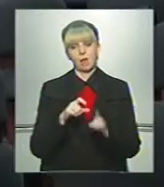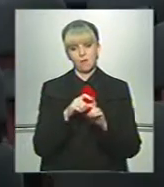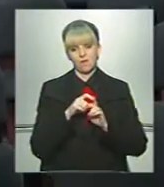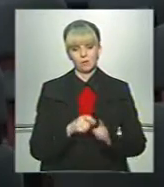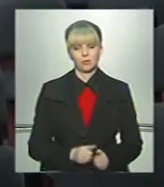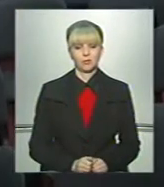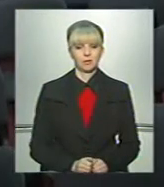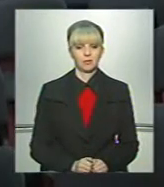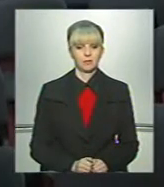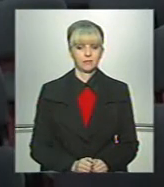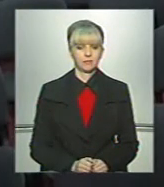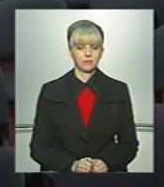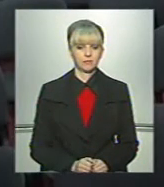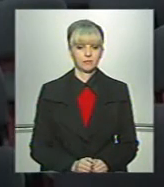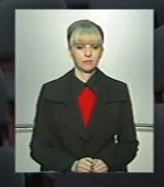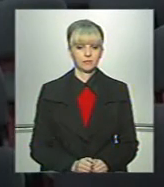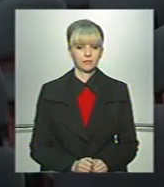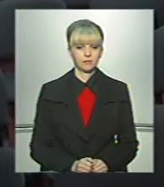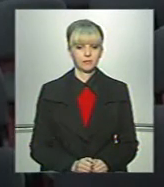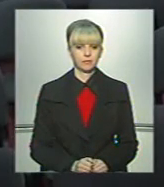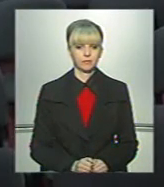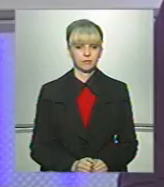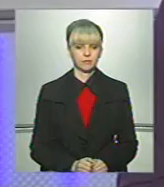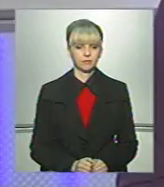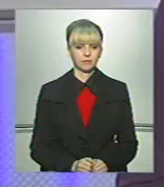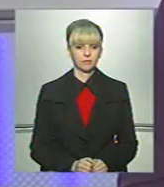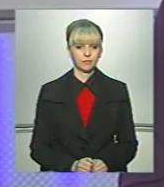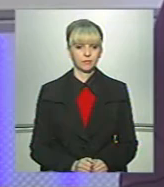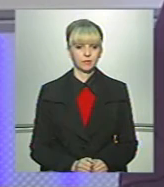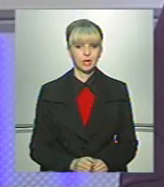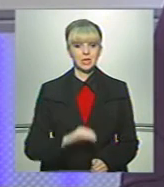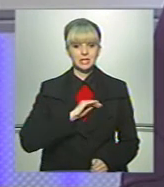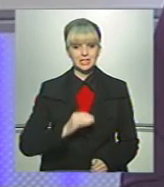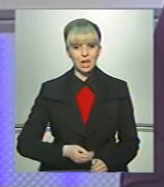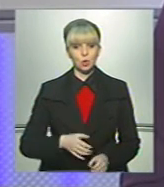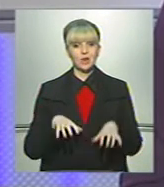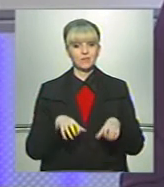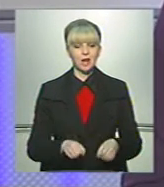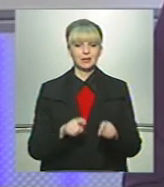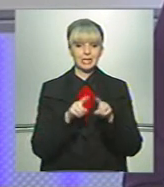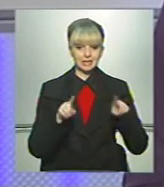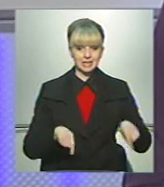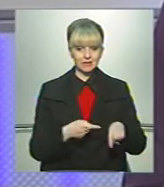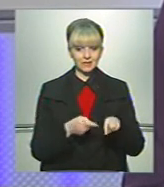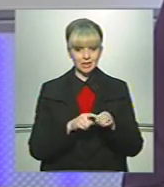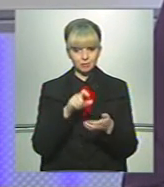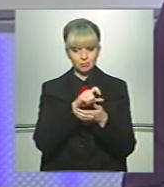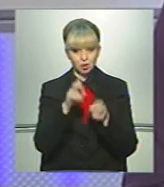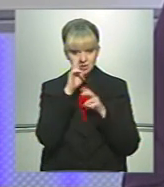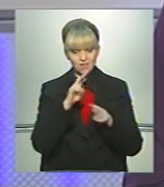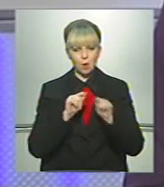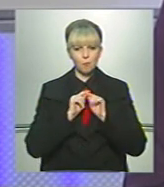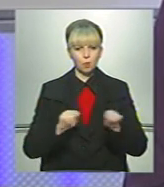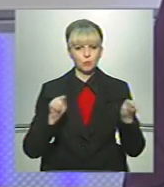Наталя Синюсик, Назар Волошенюк, телеканал Буковина. Садгорі, Владу, листівки із таким заголовком невідомі